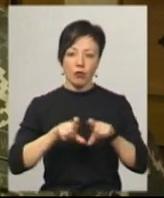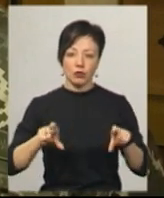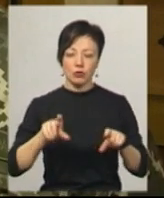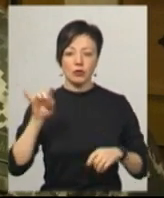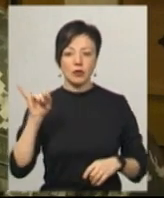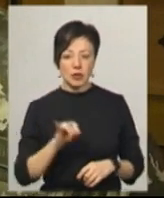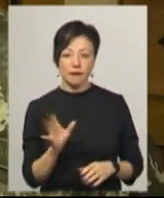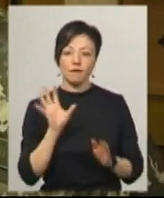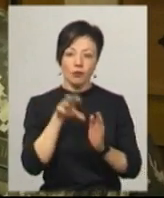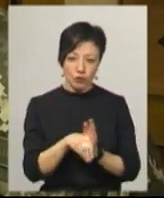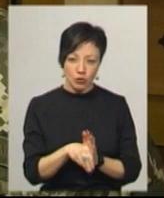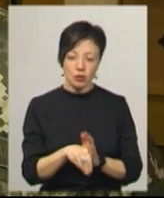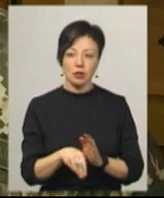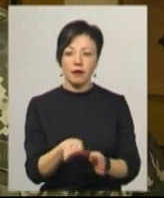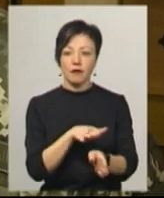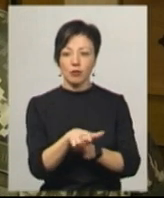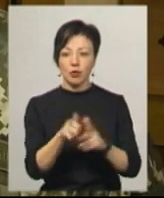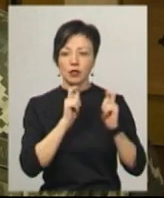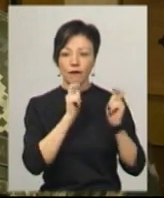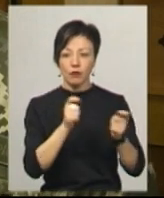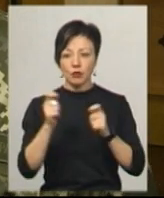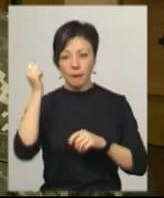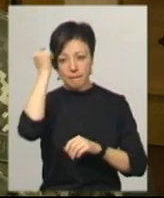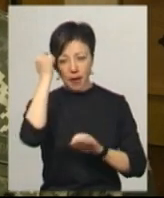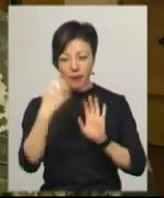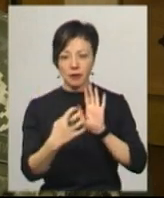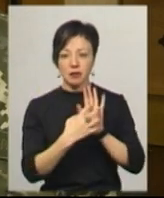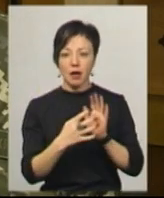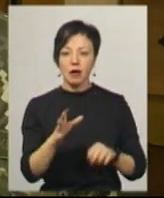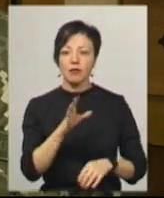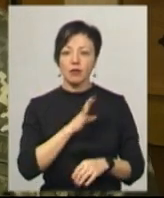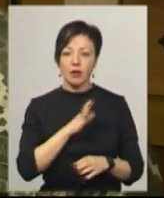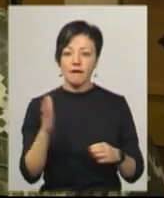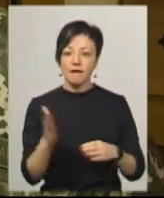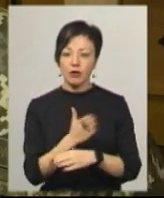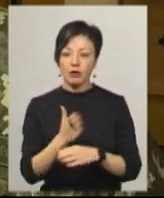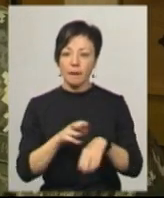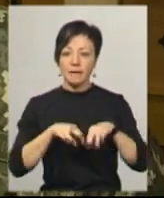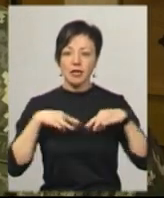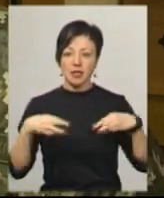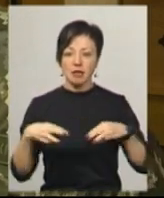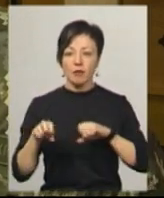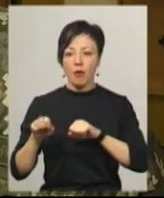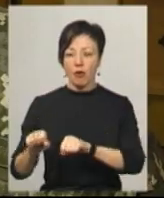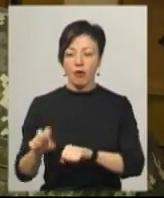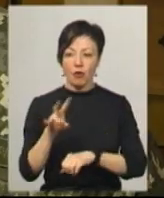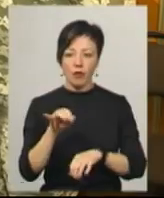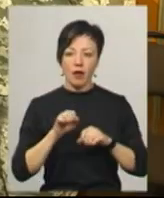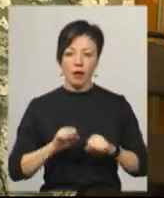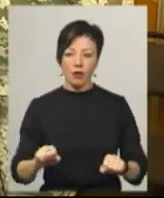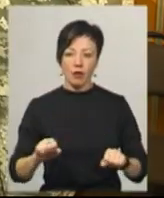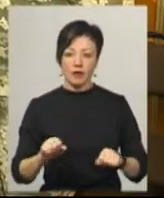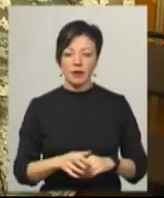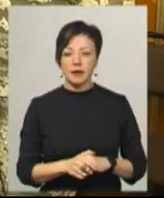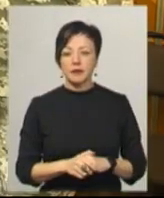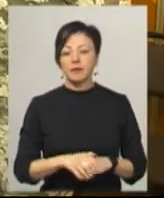І в тому числі відбулося вручення пам'ятних знаків, які були виготовлені Міністерством оборони, героям оборони ДАП.